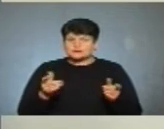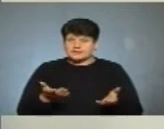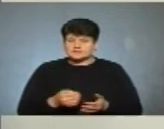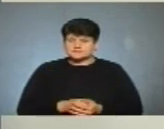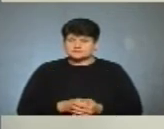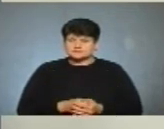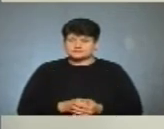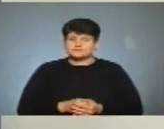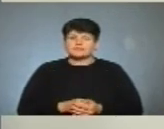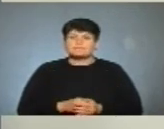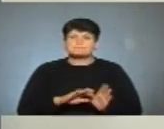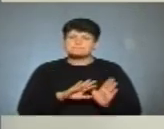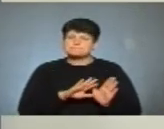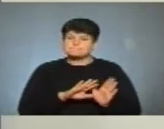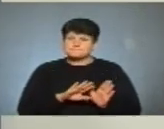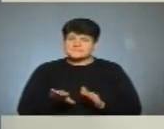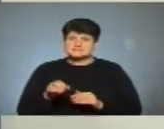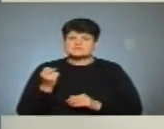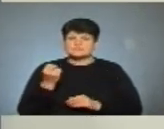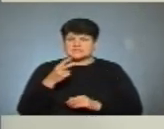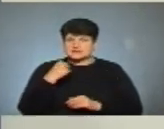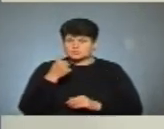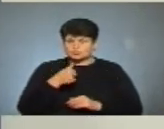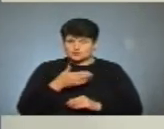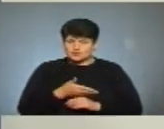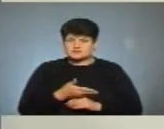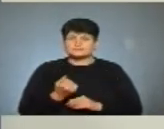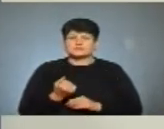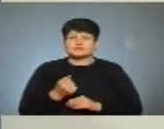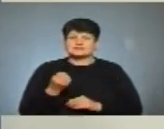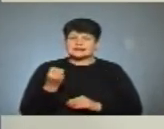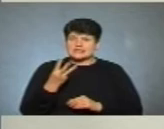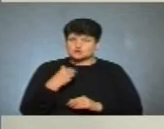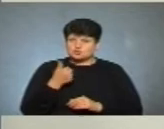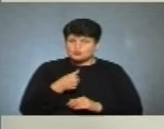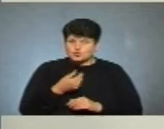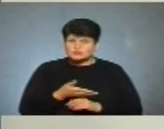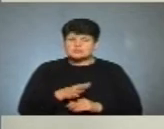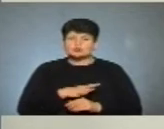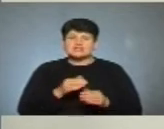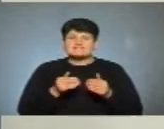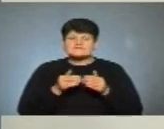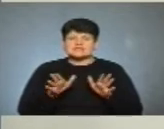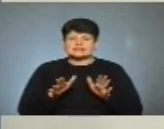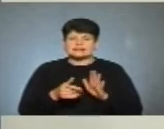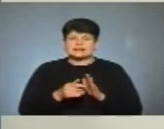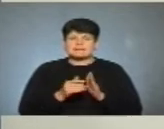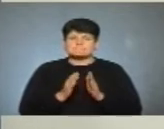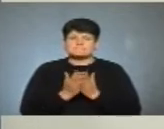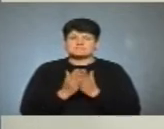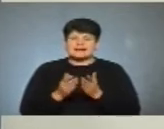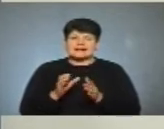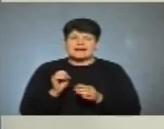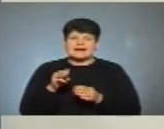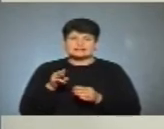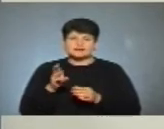Пізніше, в 2012 році, пізніше в нас в 2013 році була відкрита бібліотека «Етноцентр».